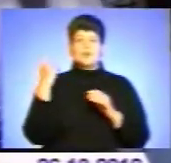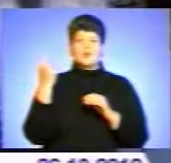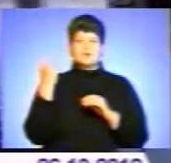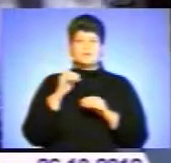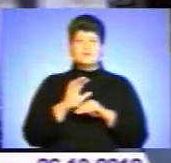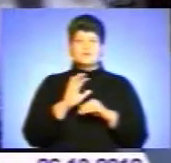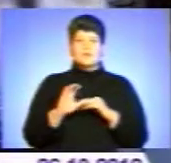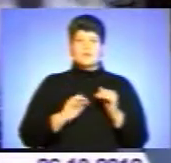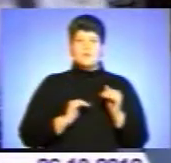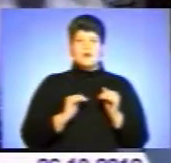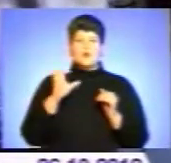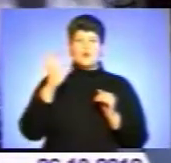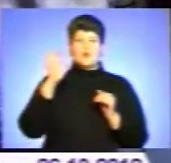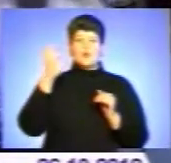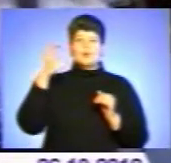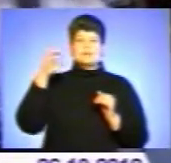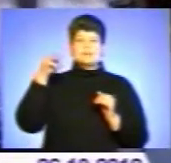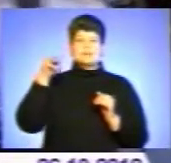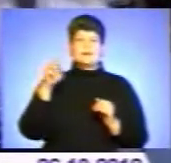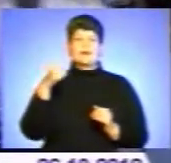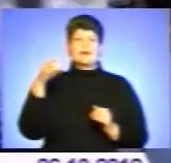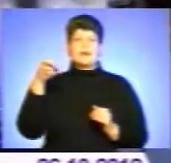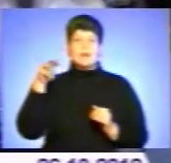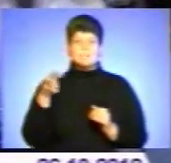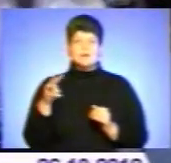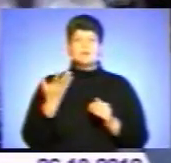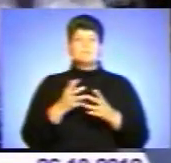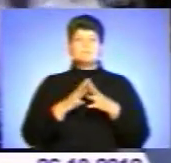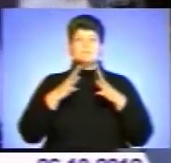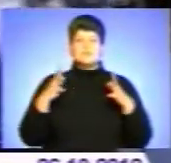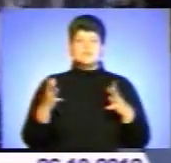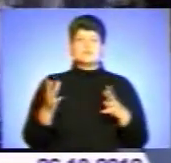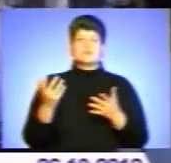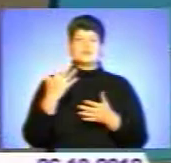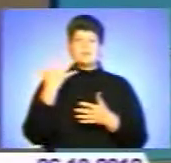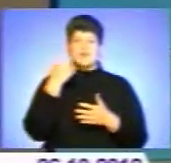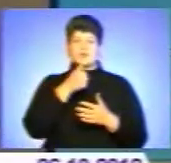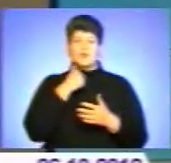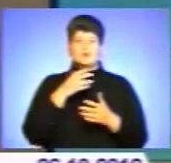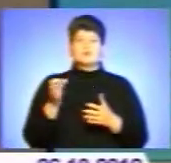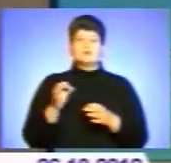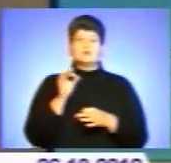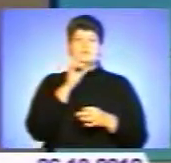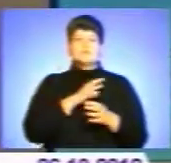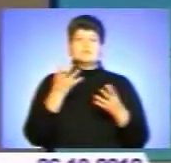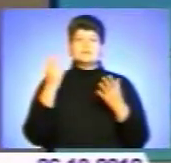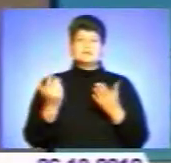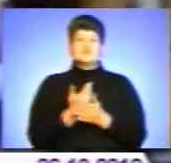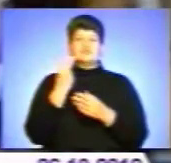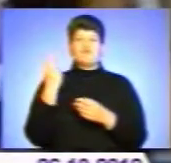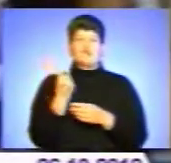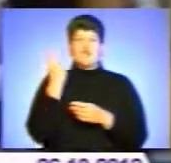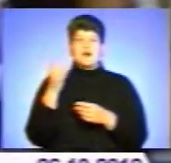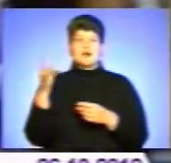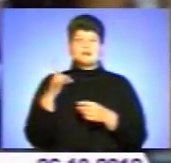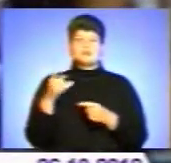Дмитра Фірташа «Остхем», в найближчі п'ять років обсяг споживання мінеральних добрив внутрішнім ринком зросте іще в два рази.